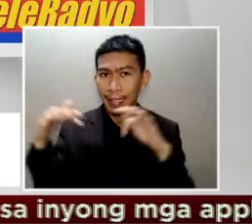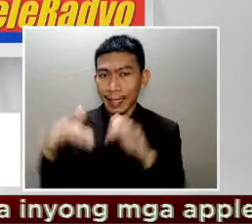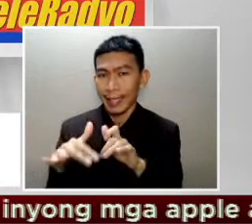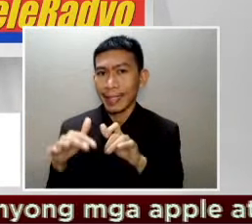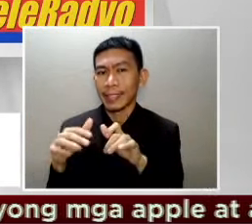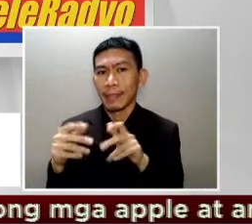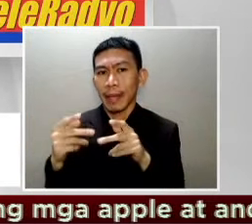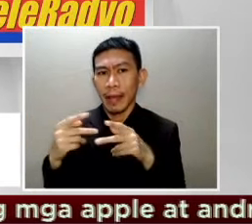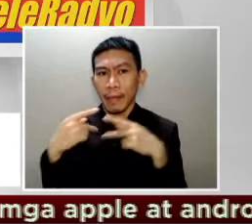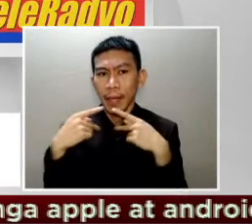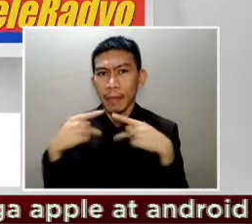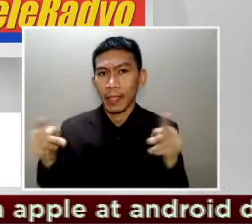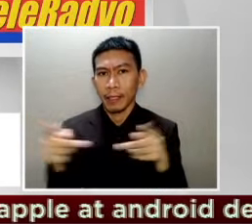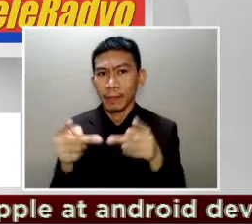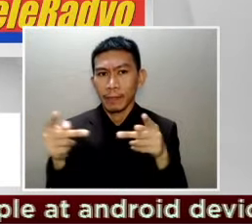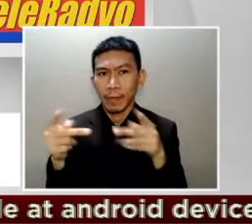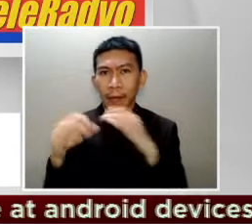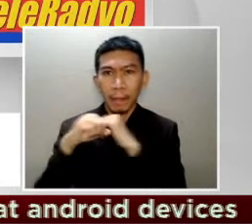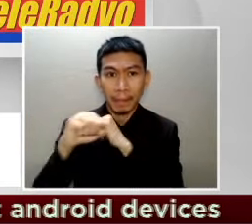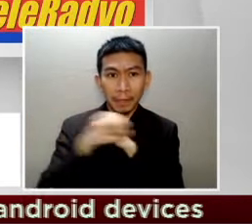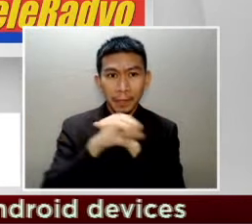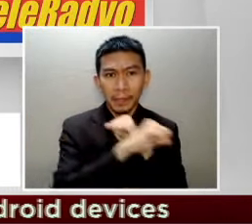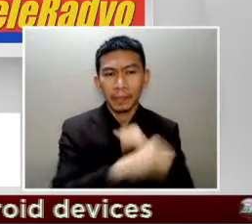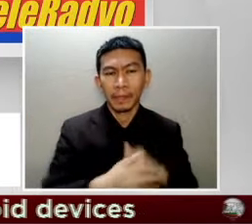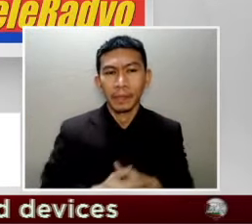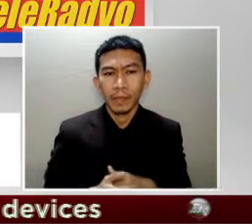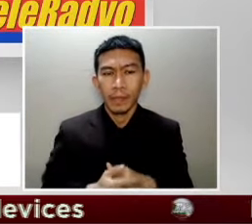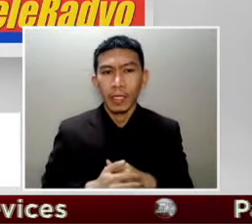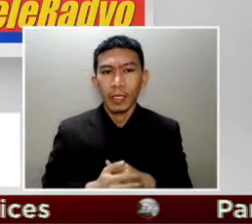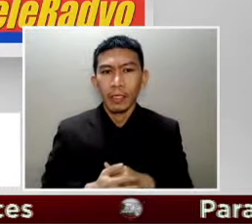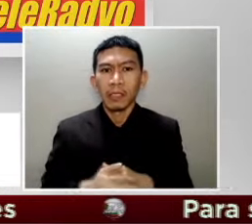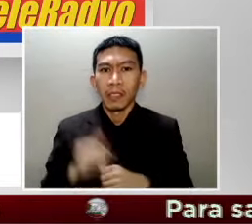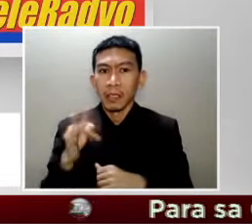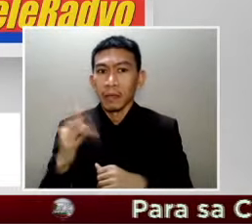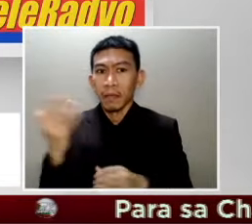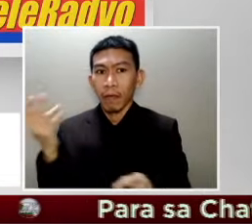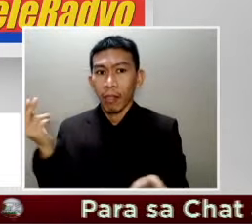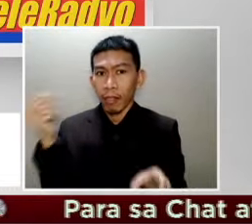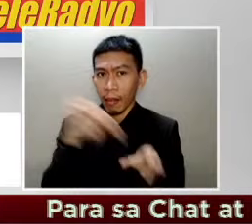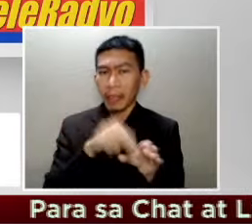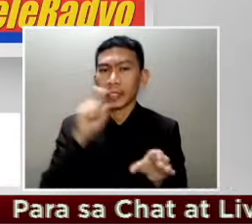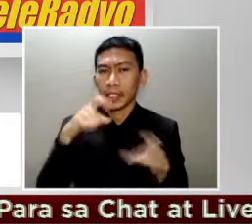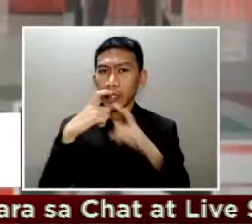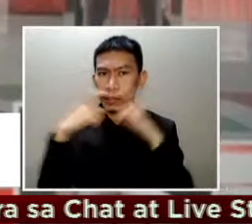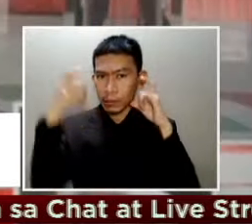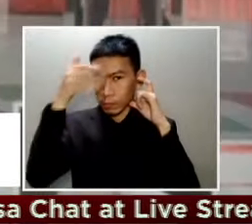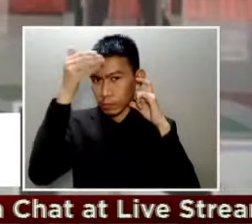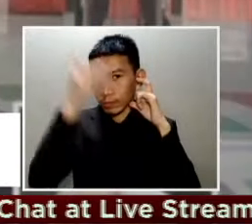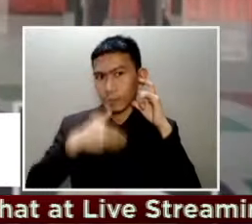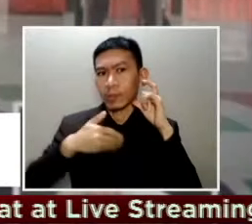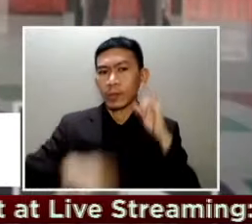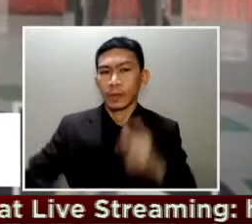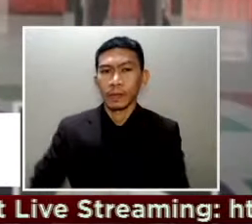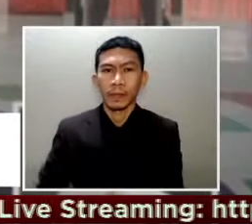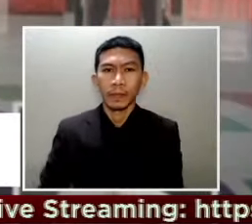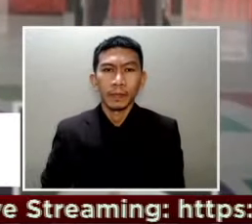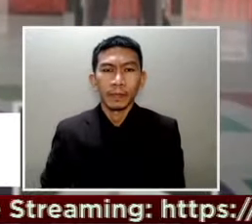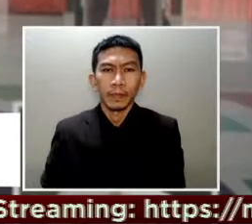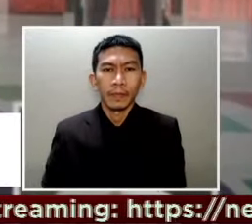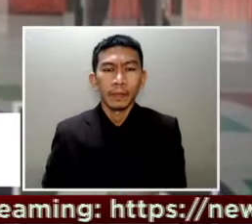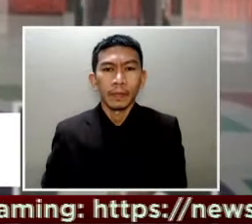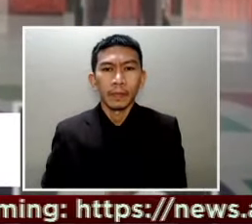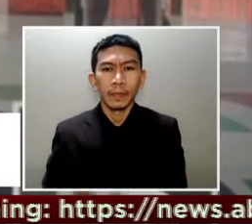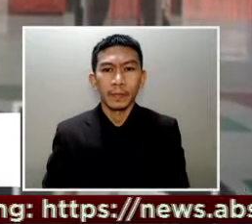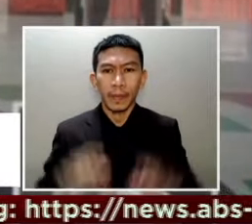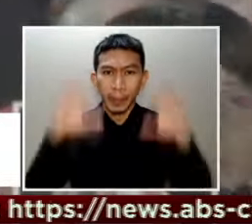rallies of course i-insist natin na kailangan kumag-aaten ka kailangan naka face mask at naka face shield ka Tuloy pa rin ang presidential